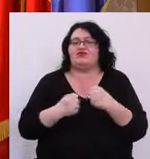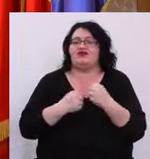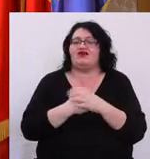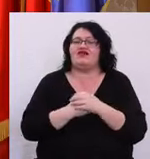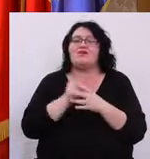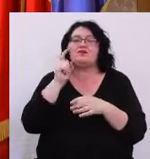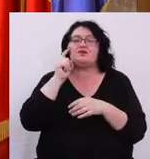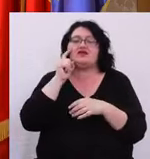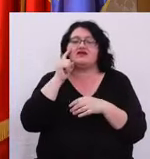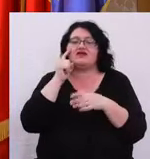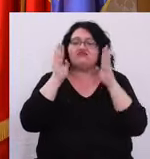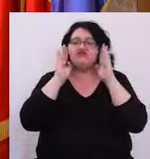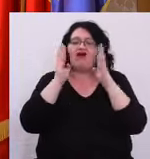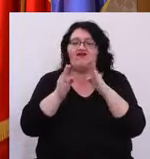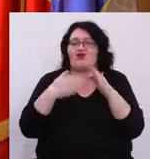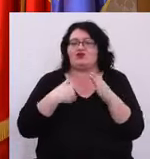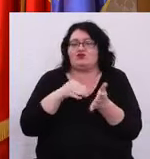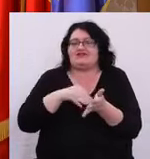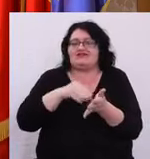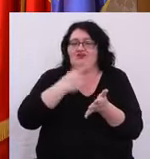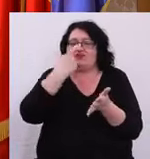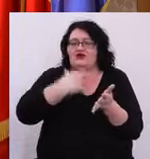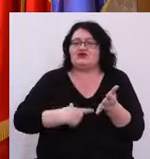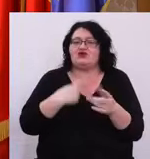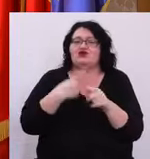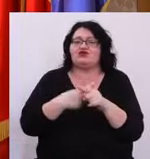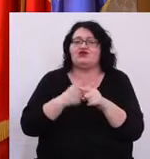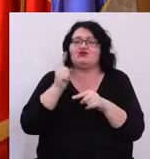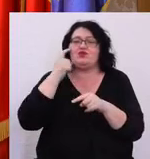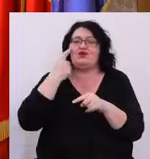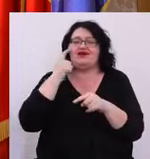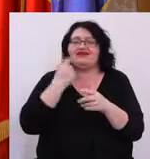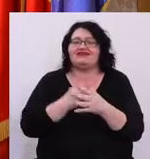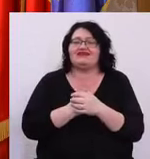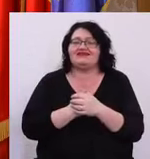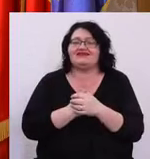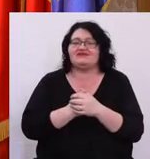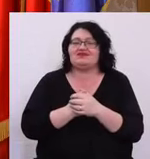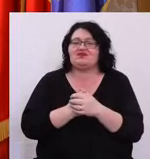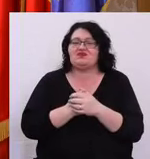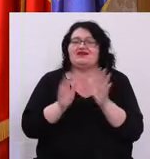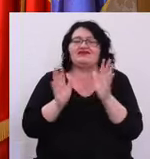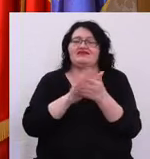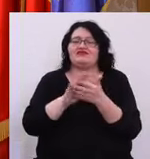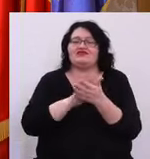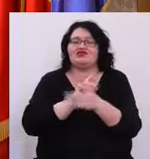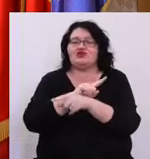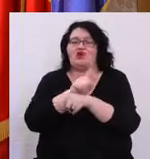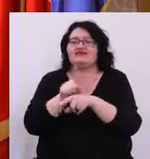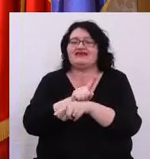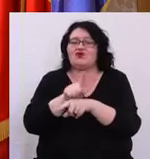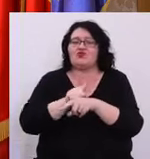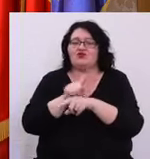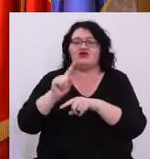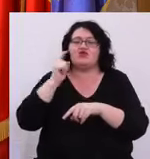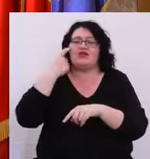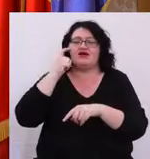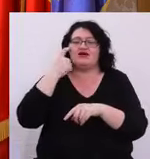Asta este focusul meu Și nu m-am gândit în absolut nicio secundă